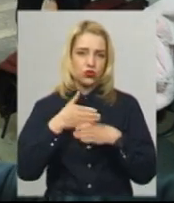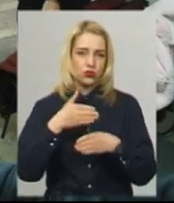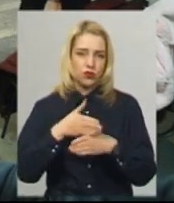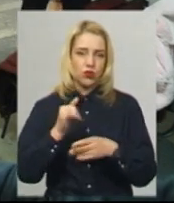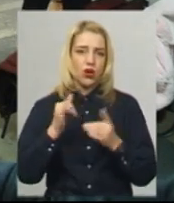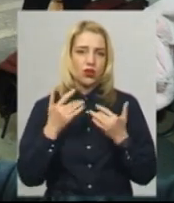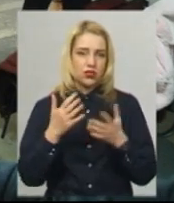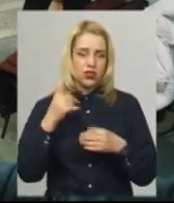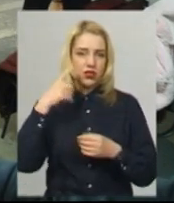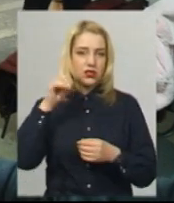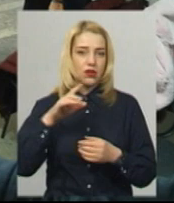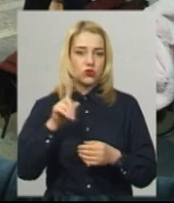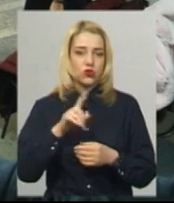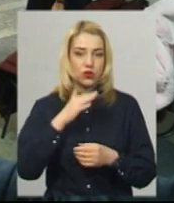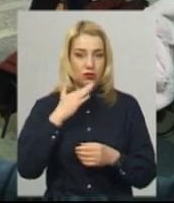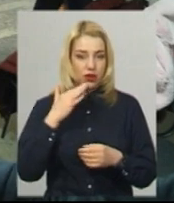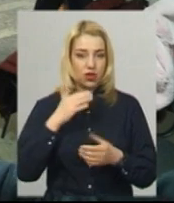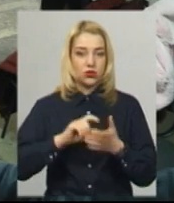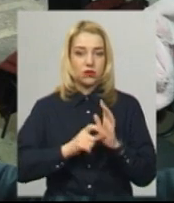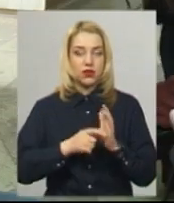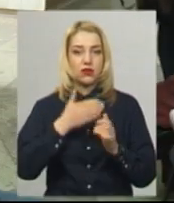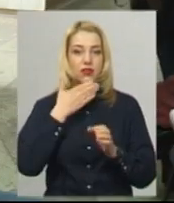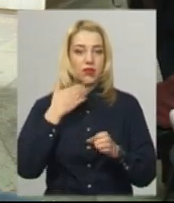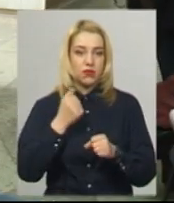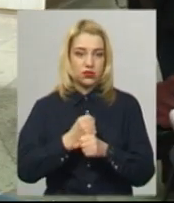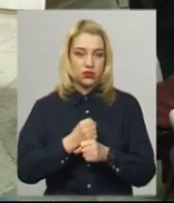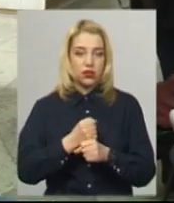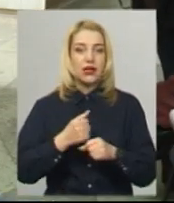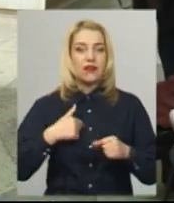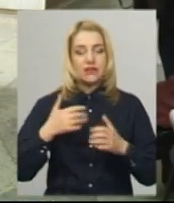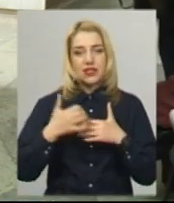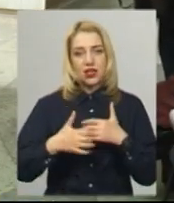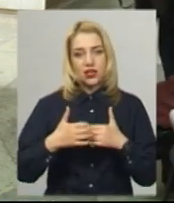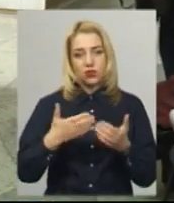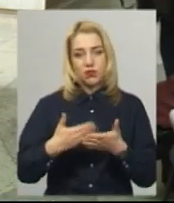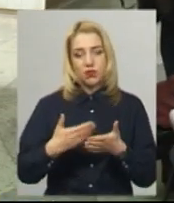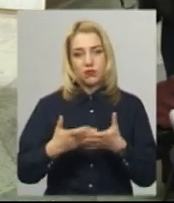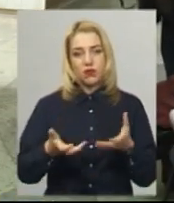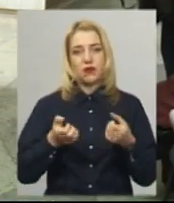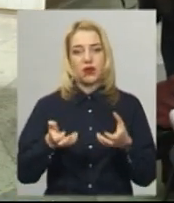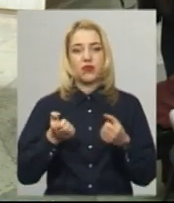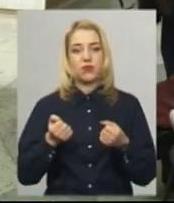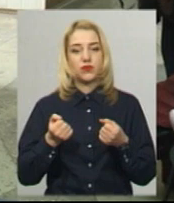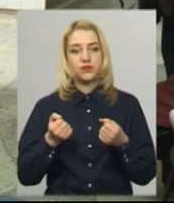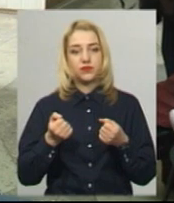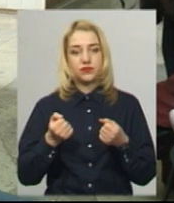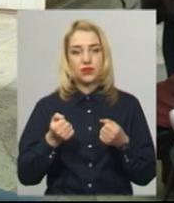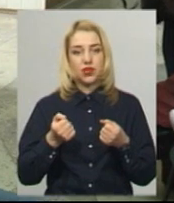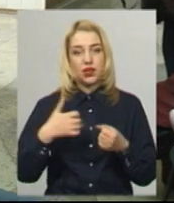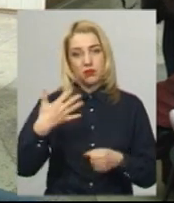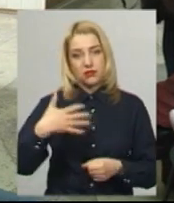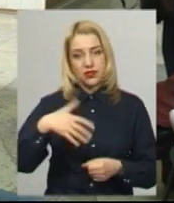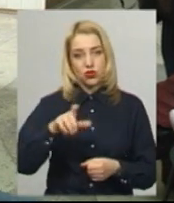так, оскільки знаємо, що багато приватних кабінетів не працюють. Ну, в середньому десь, напевно, приймаємо від 50